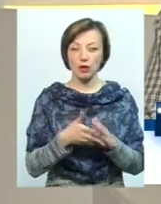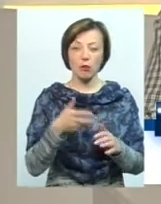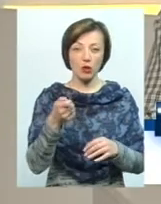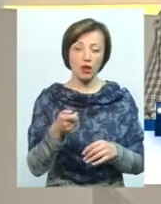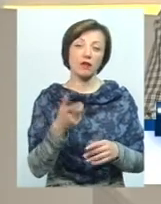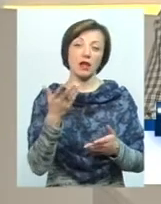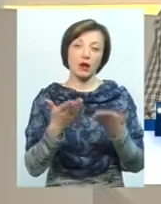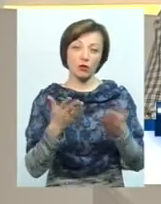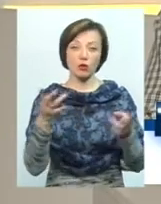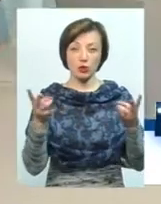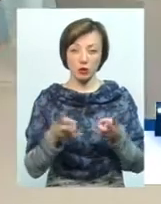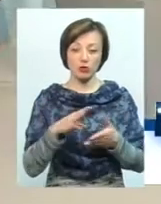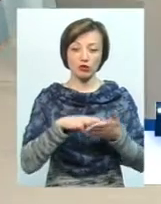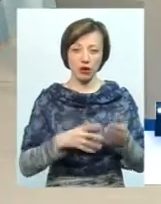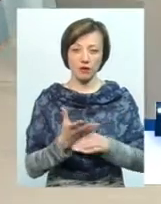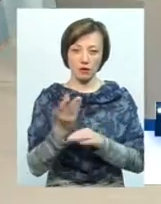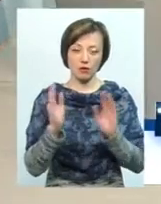але сказав, що якщо потрібно, 1 травня заплатить.